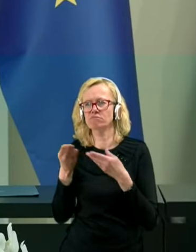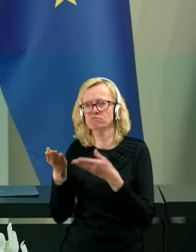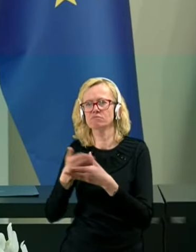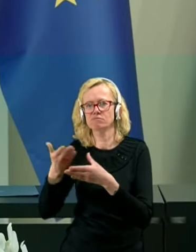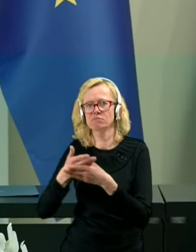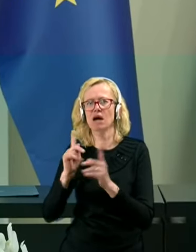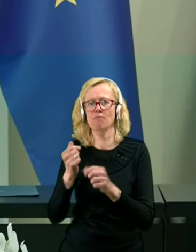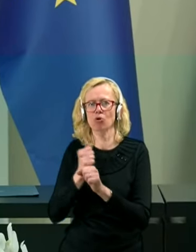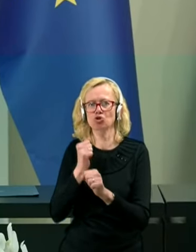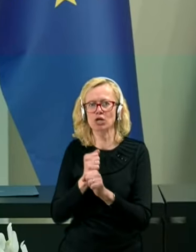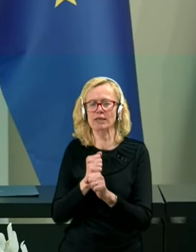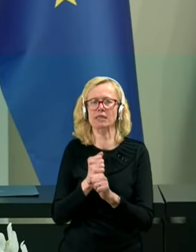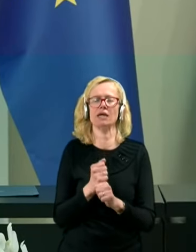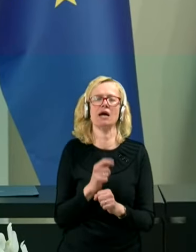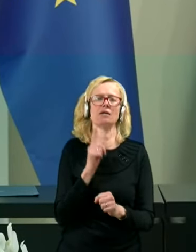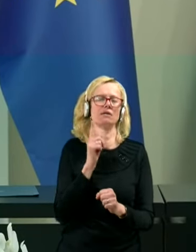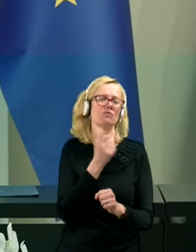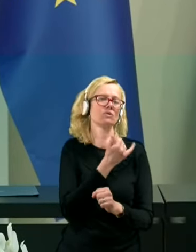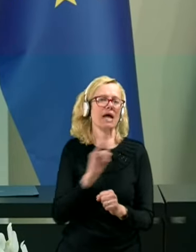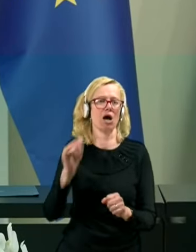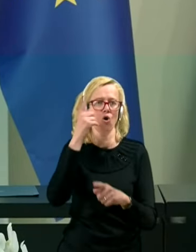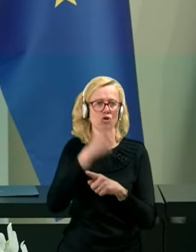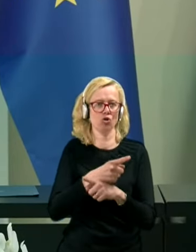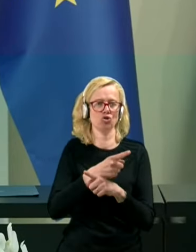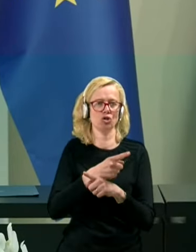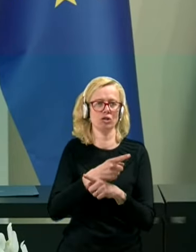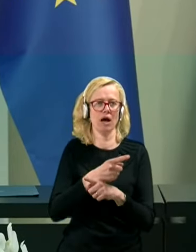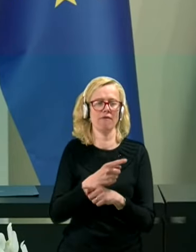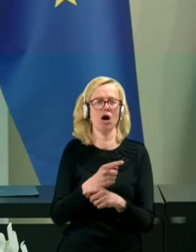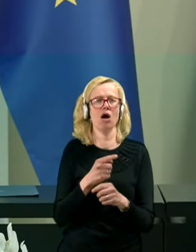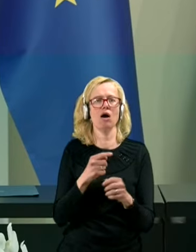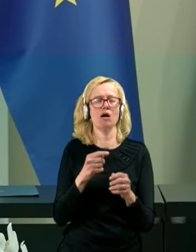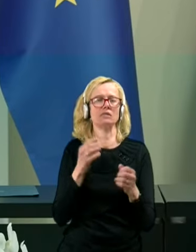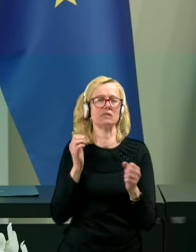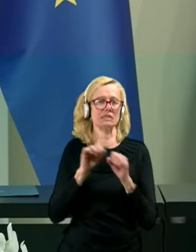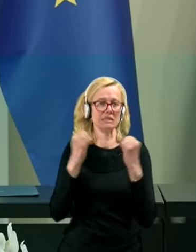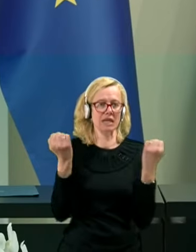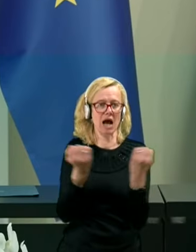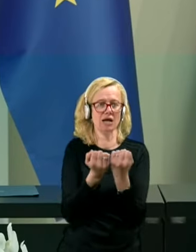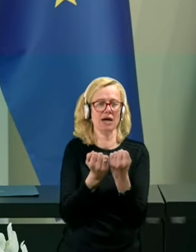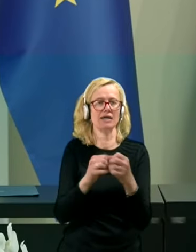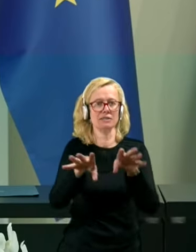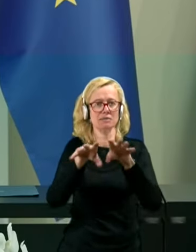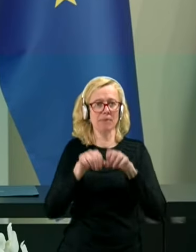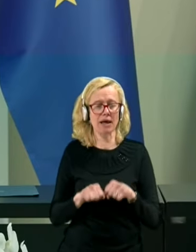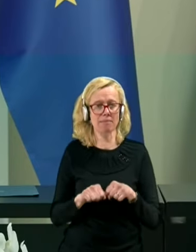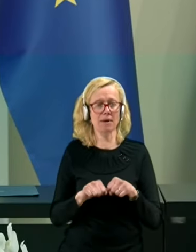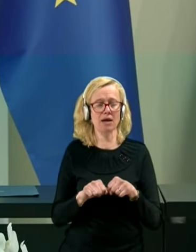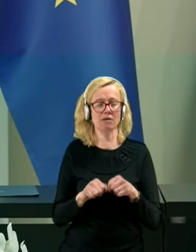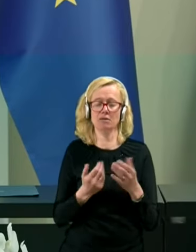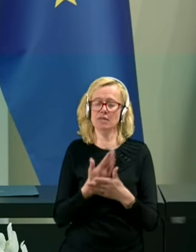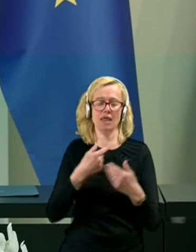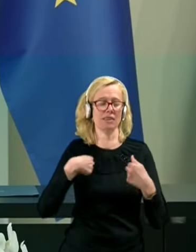pač vsako odločitev, ki jo organi, in katerekoli stranke sprejmejo, za nas